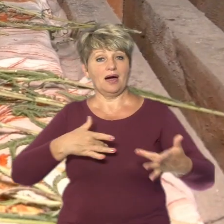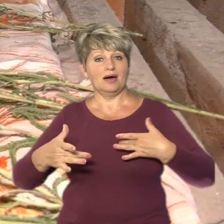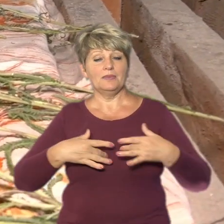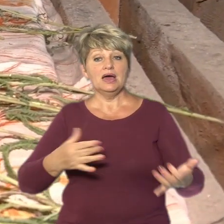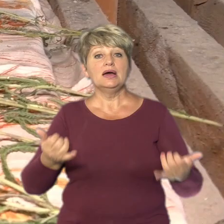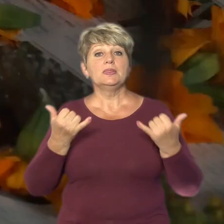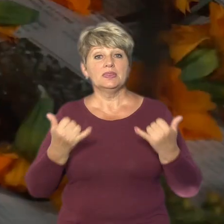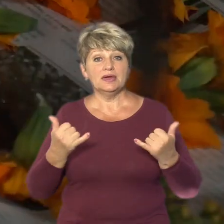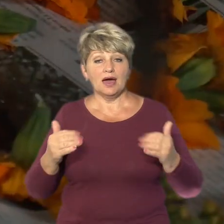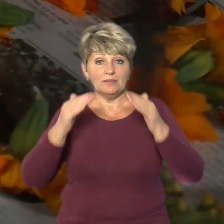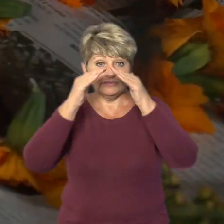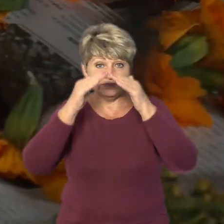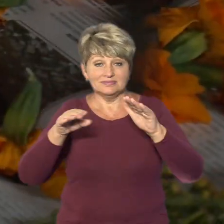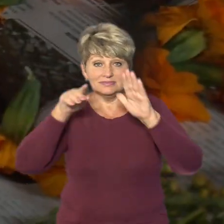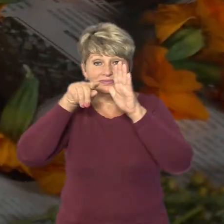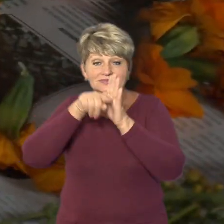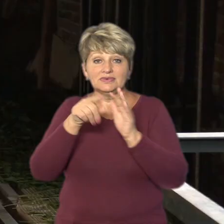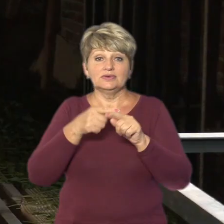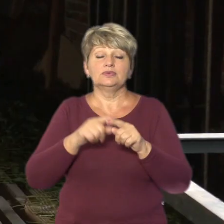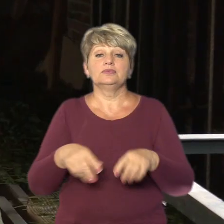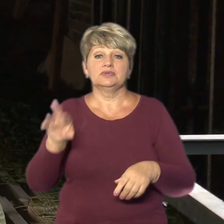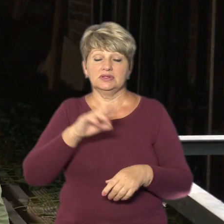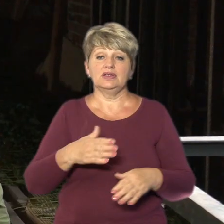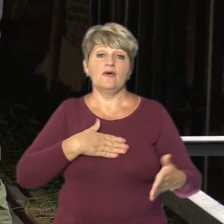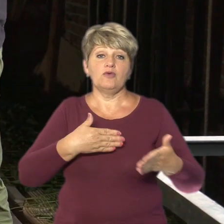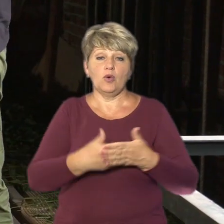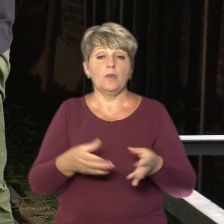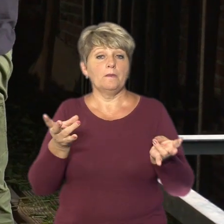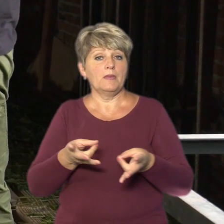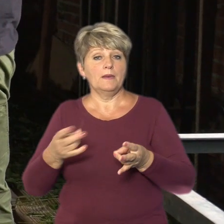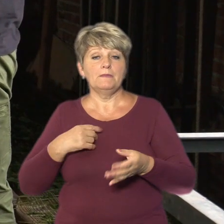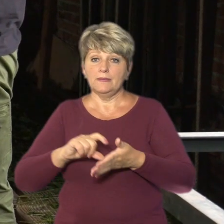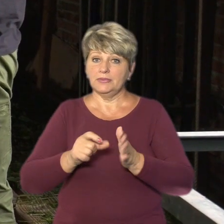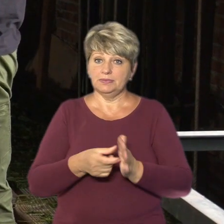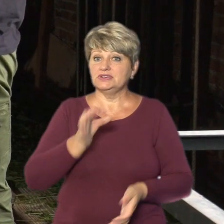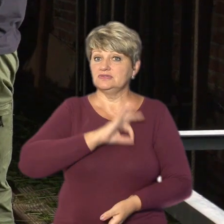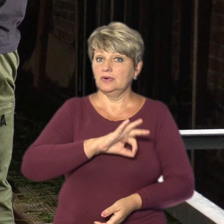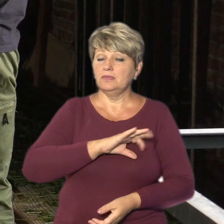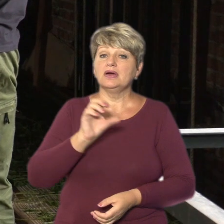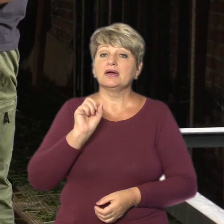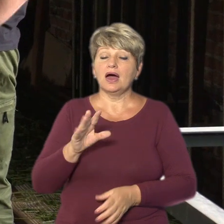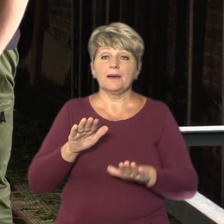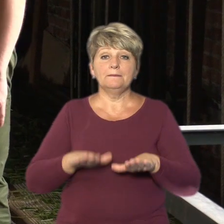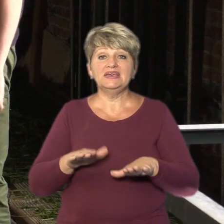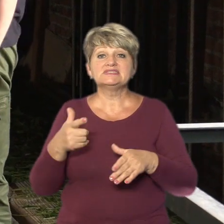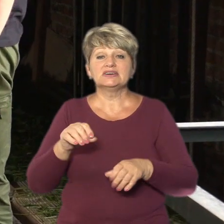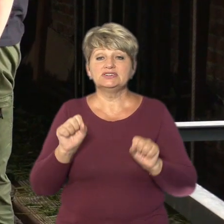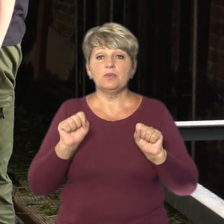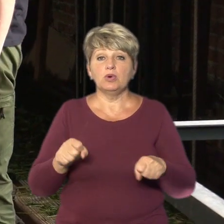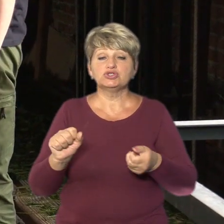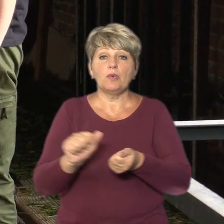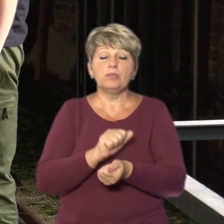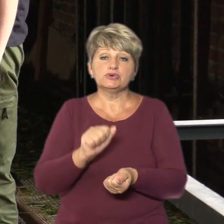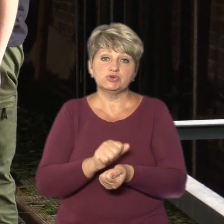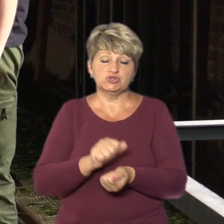піддаші над нею задіяли для волонтерських потреб. Ми це приміщення використовуємо як місце, де можна посушити